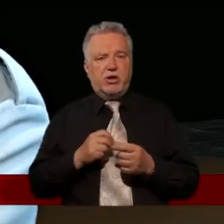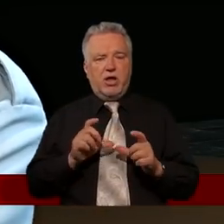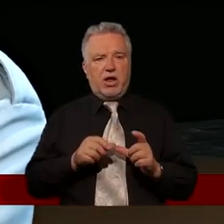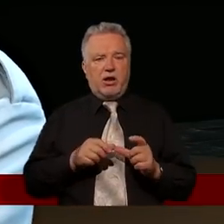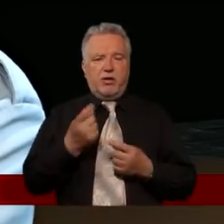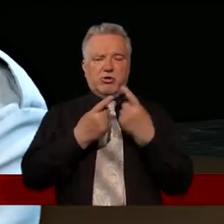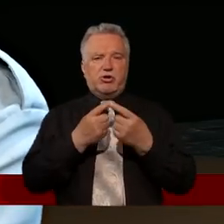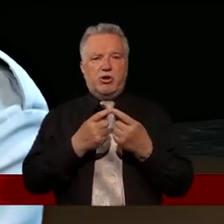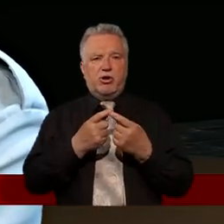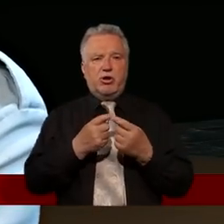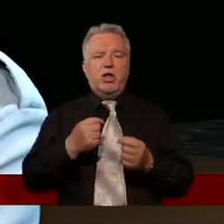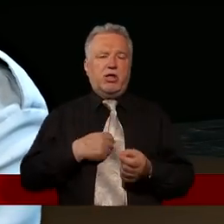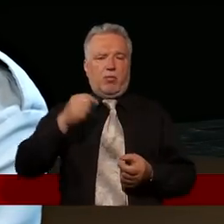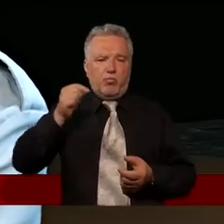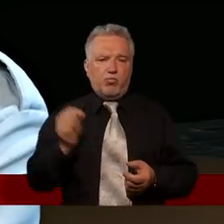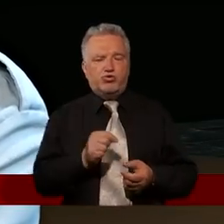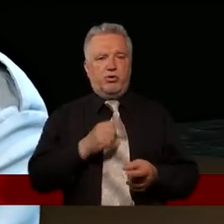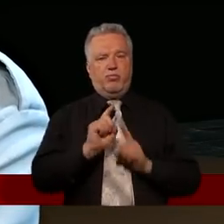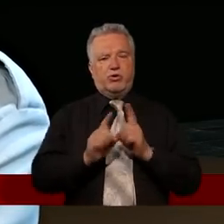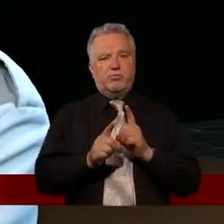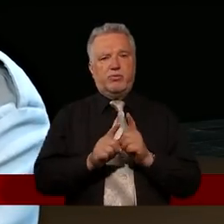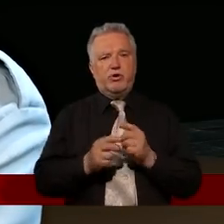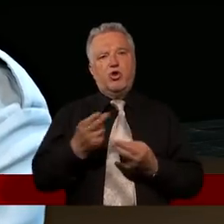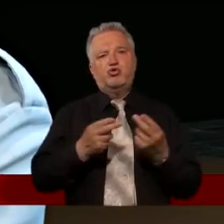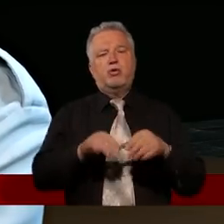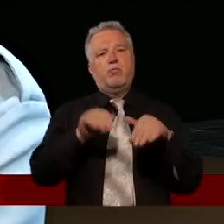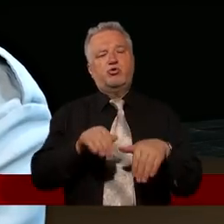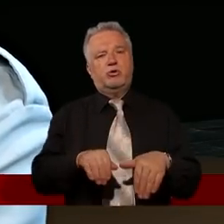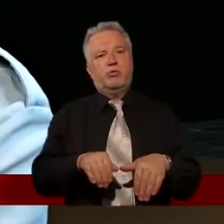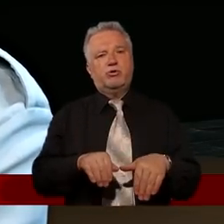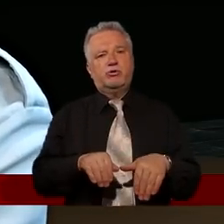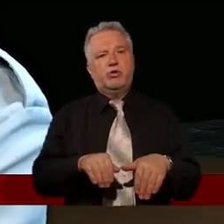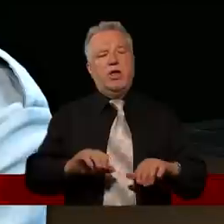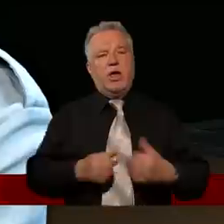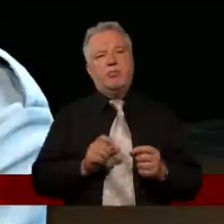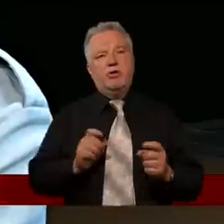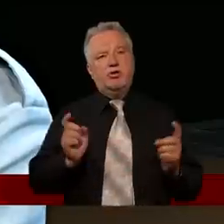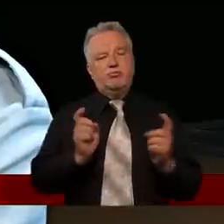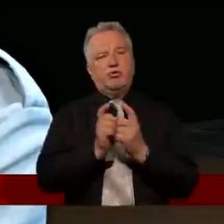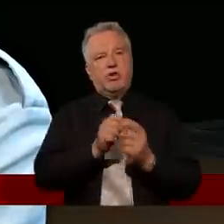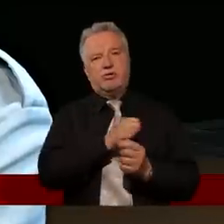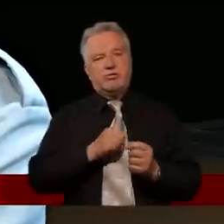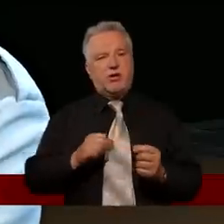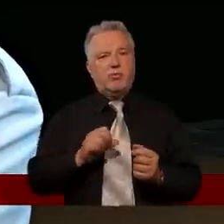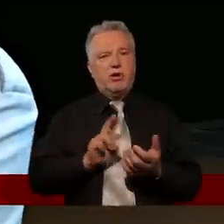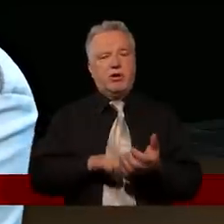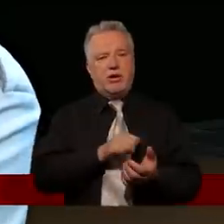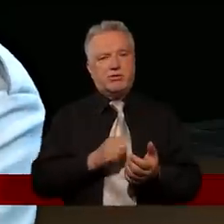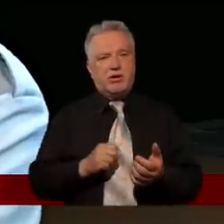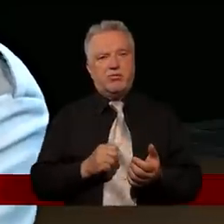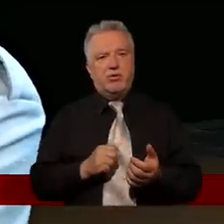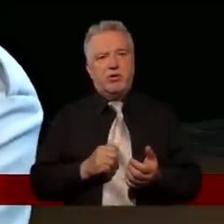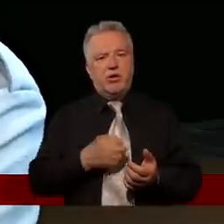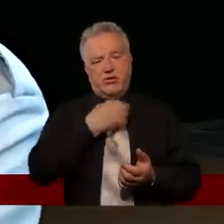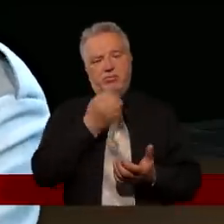muszę z nim porozmawiać i szukam takiej możliwości. Sam na sam, żeby z nim spotkać i zapytać